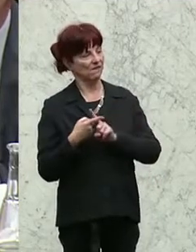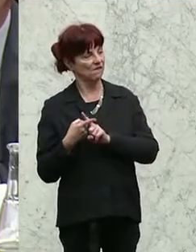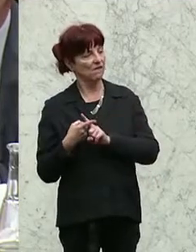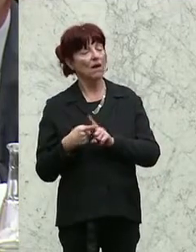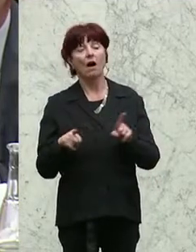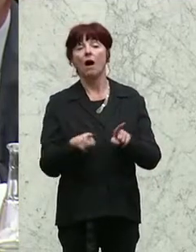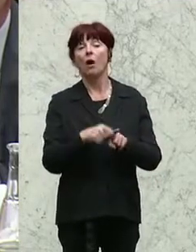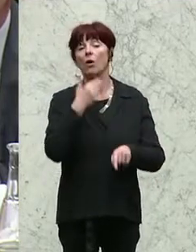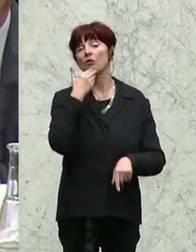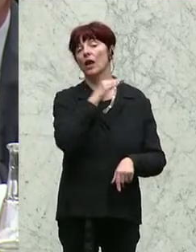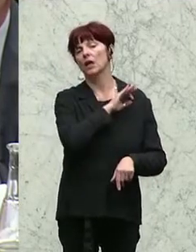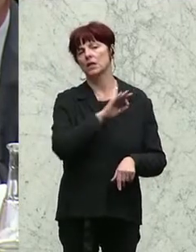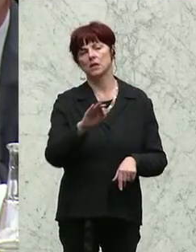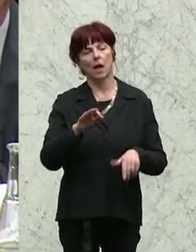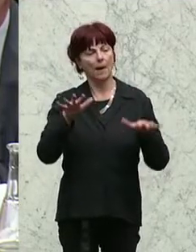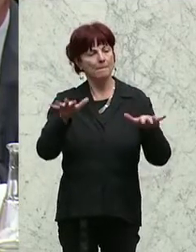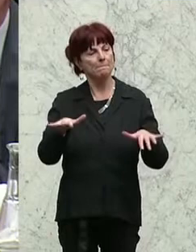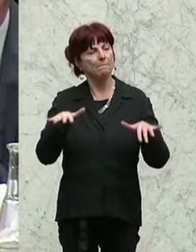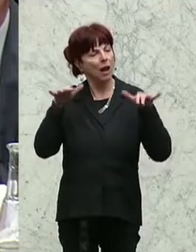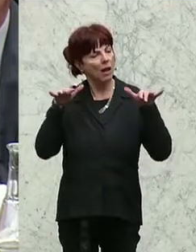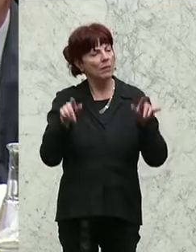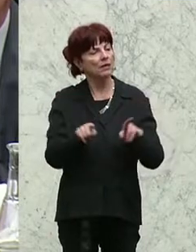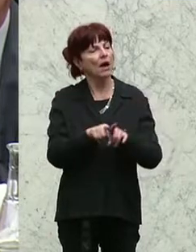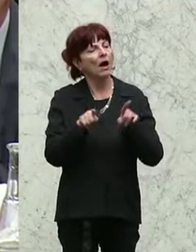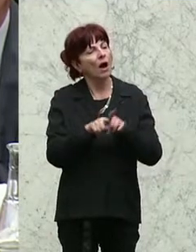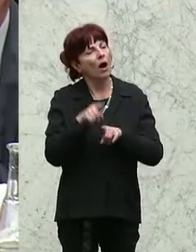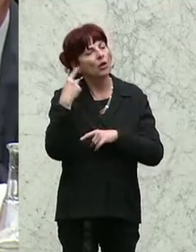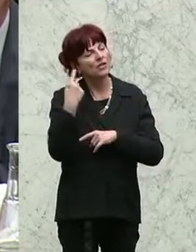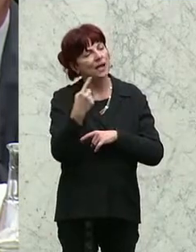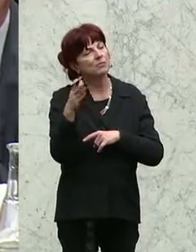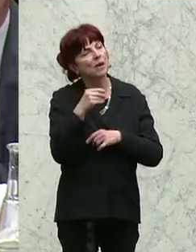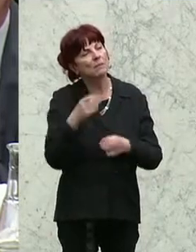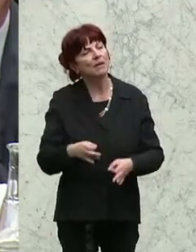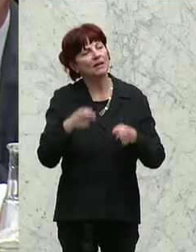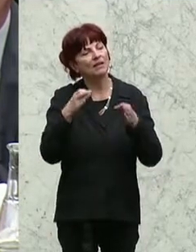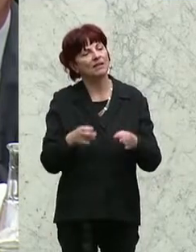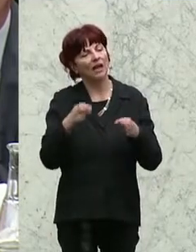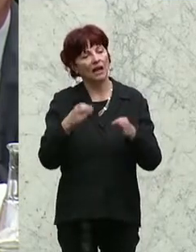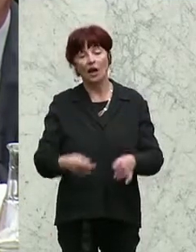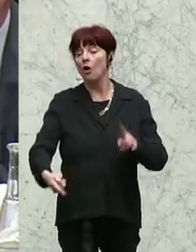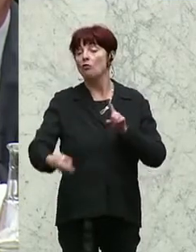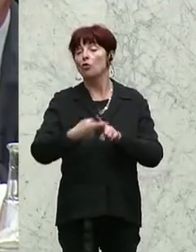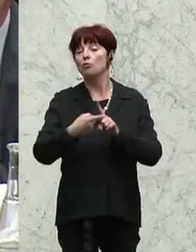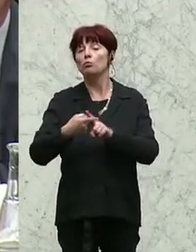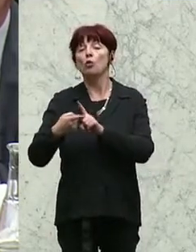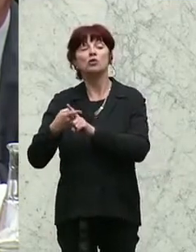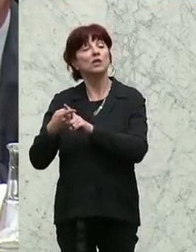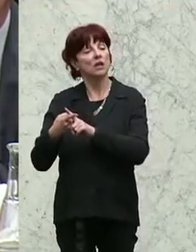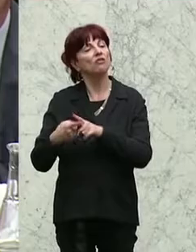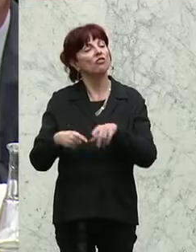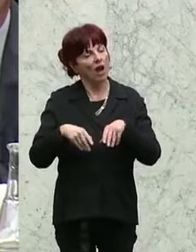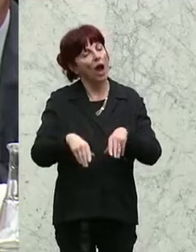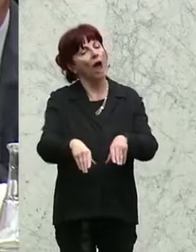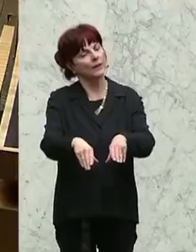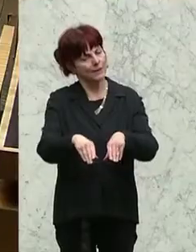sehr, dass auch das Parlament Mitträger der positiven Akzeptanz der Tätigkeit der Volksanwaltschaft in der Bevölkerung ist